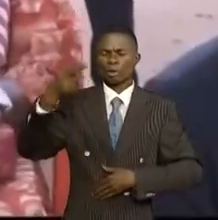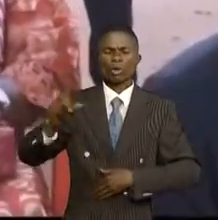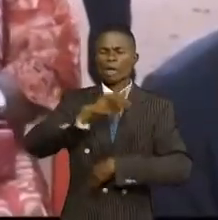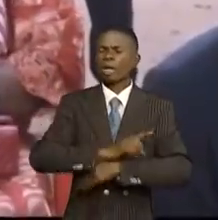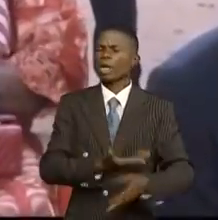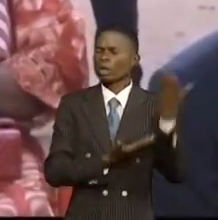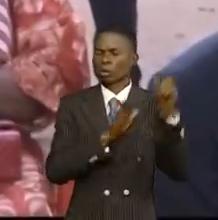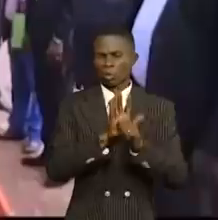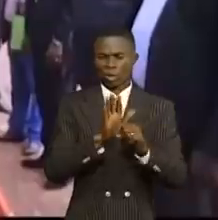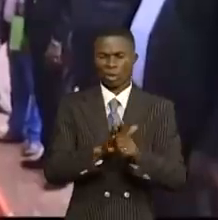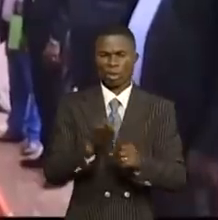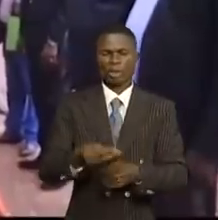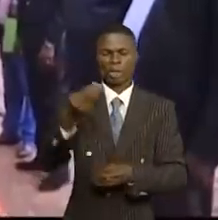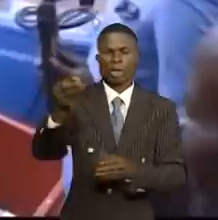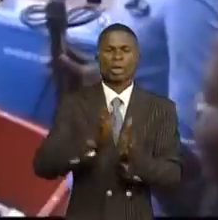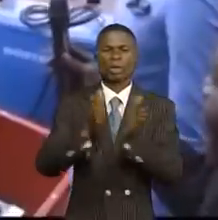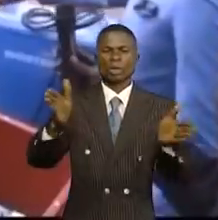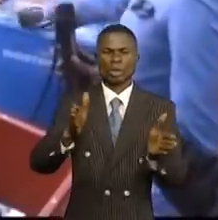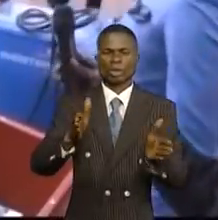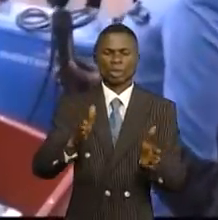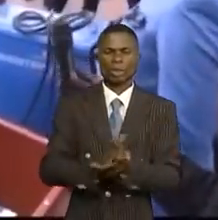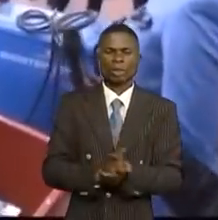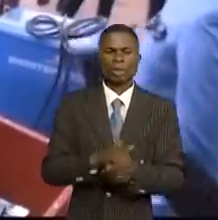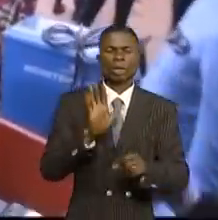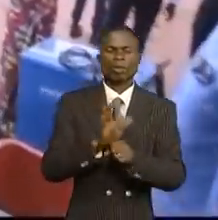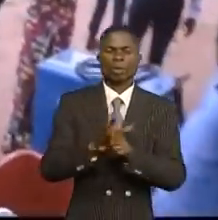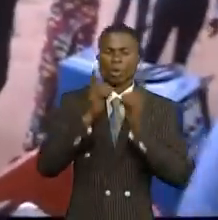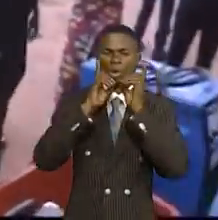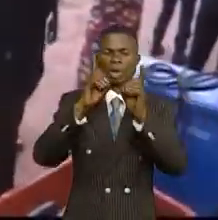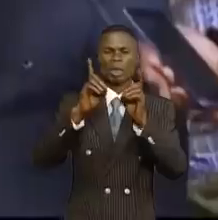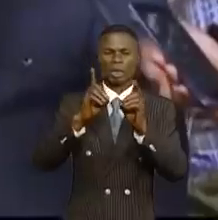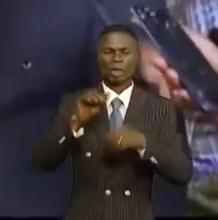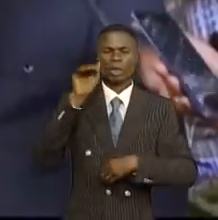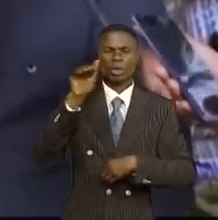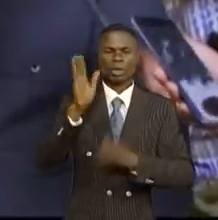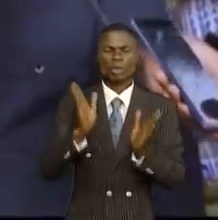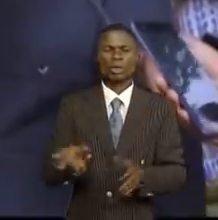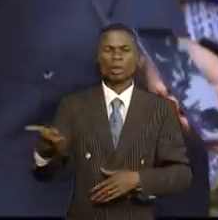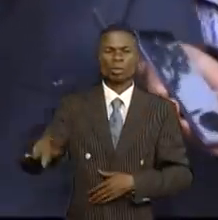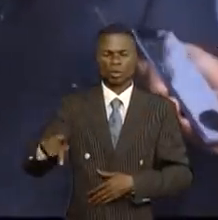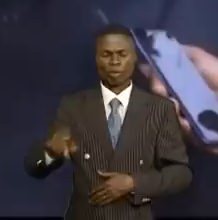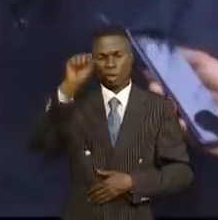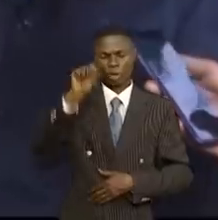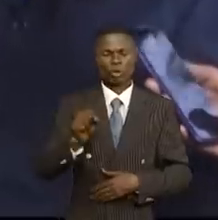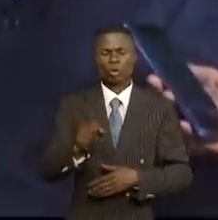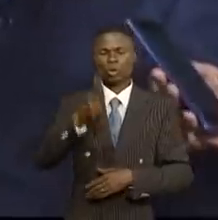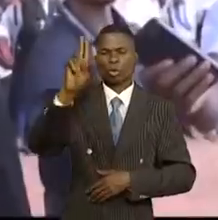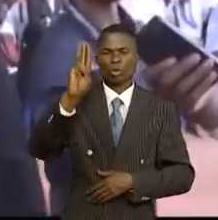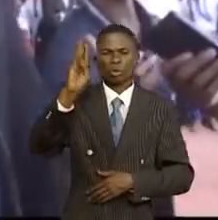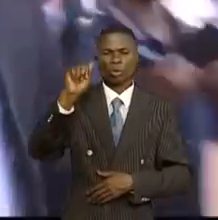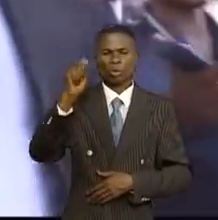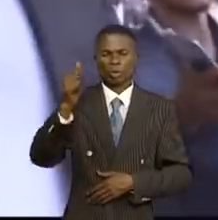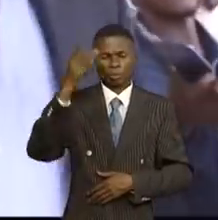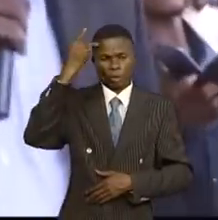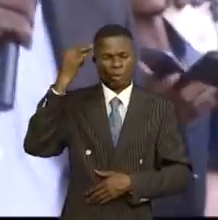attendu. Après la remise symbolique qui a suivi les différentes interventions faites par le directeur provincial de l'EPST Sud ou Bangui 1 et le ministre